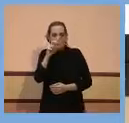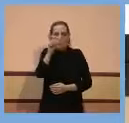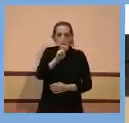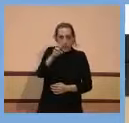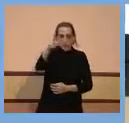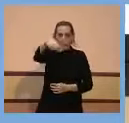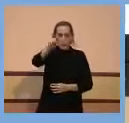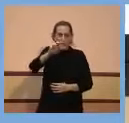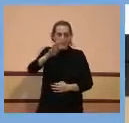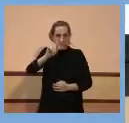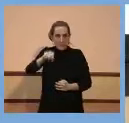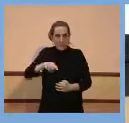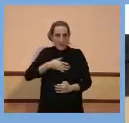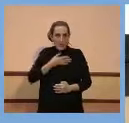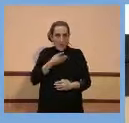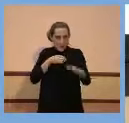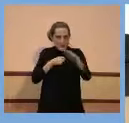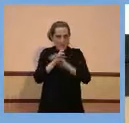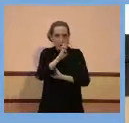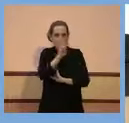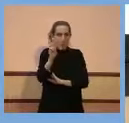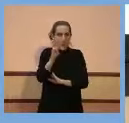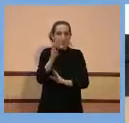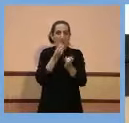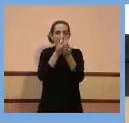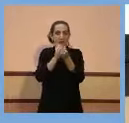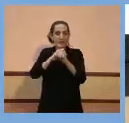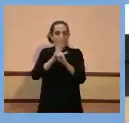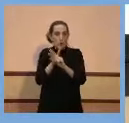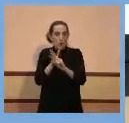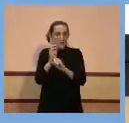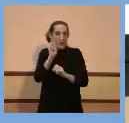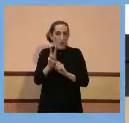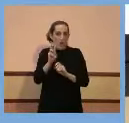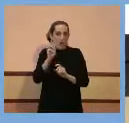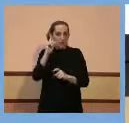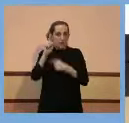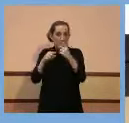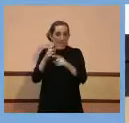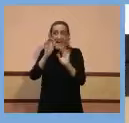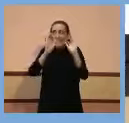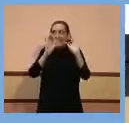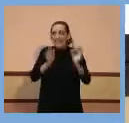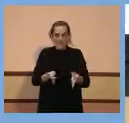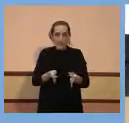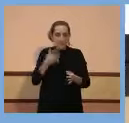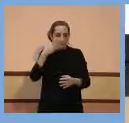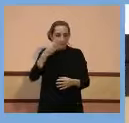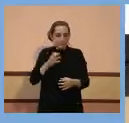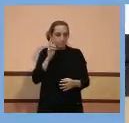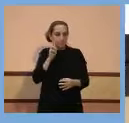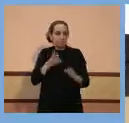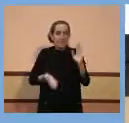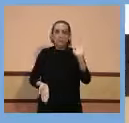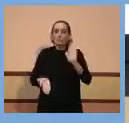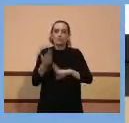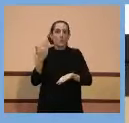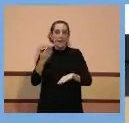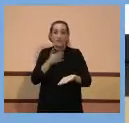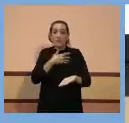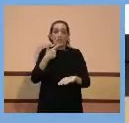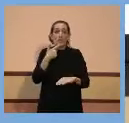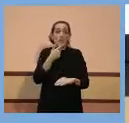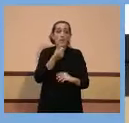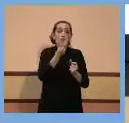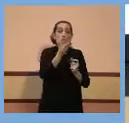poden trobar a dades Covid cada dia i sí, certament ja hem passat el número de persones que tenen dues dosis, ja